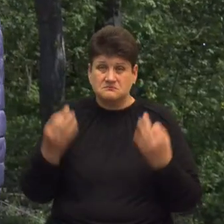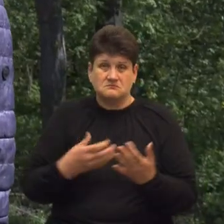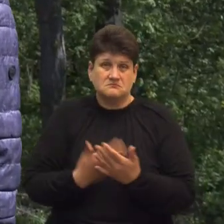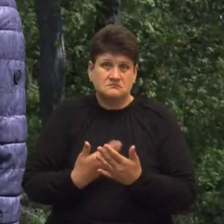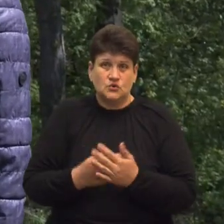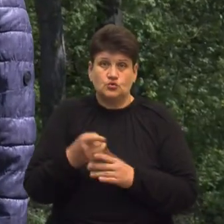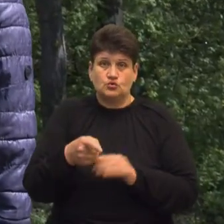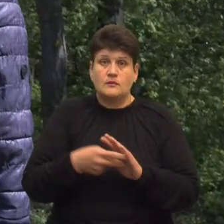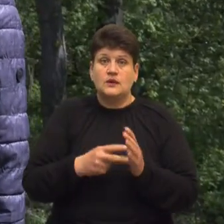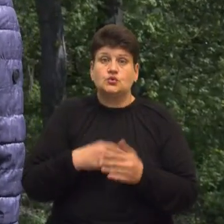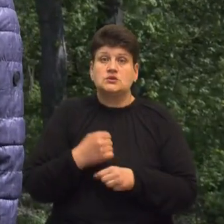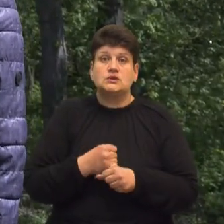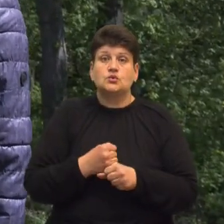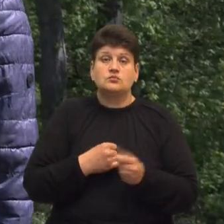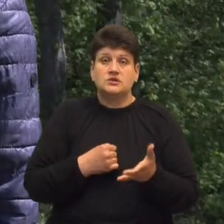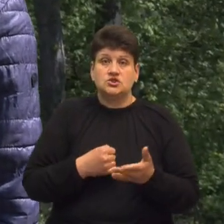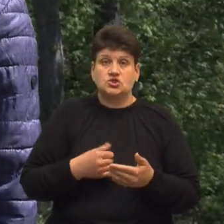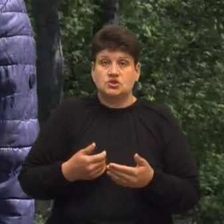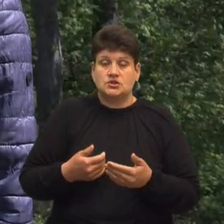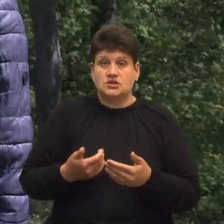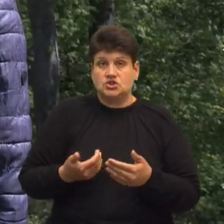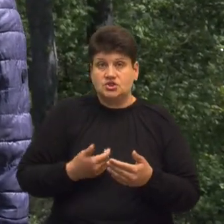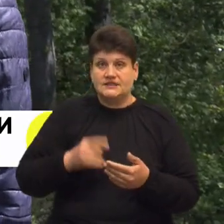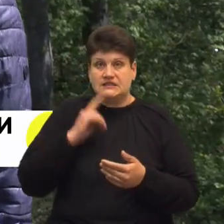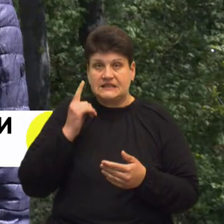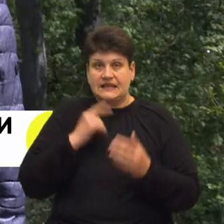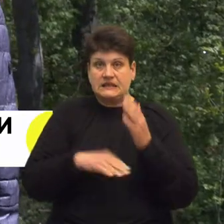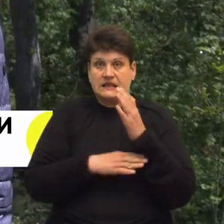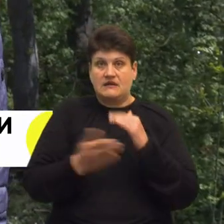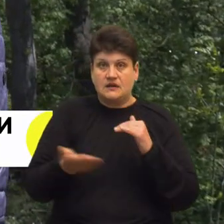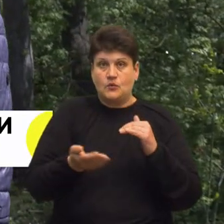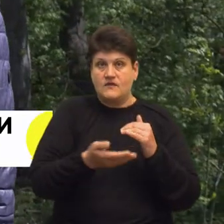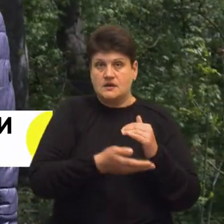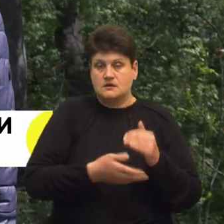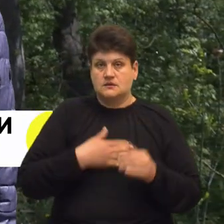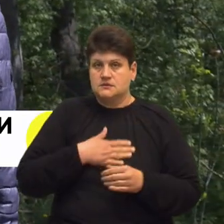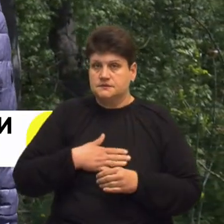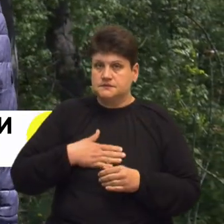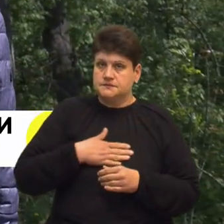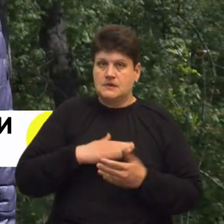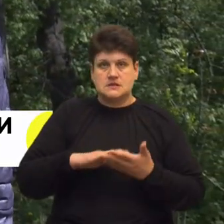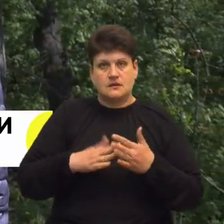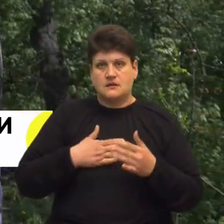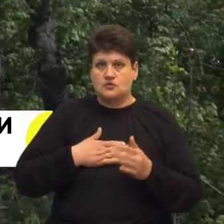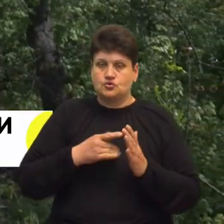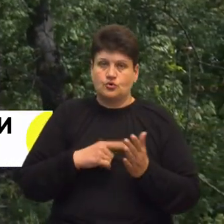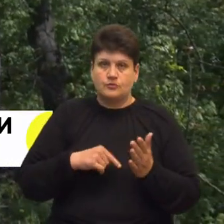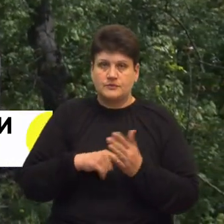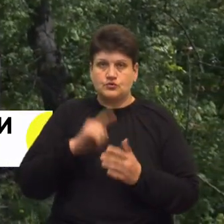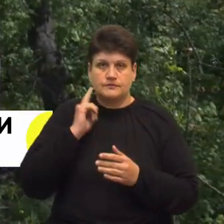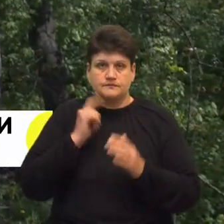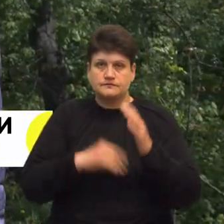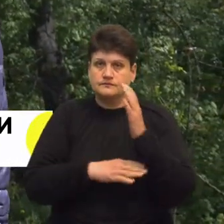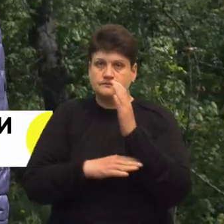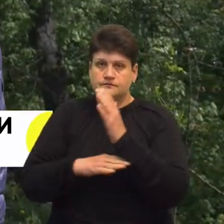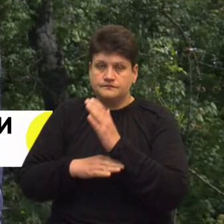планується робити, і живі зелені дерева повирізалися. Турбує стан нашого міста, що зелені насадження,